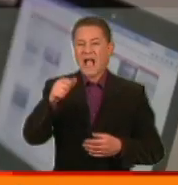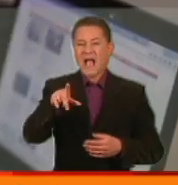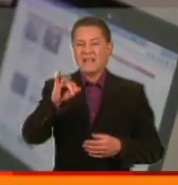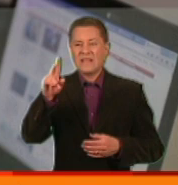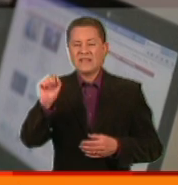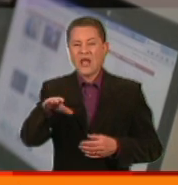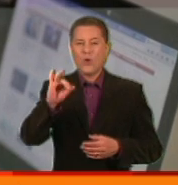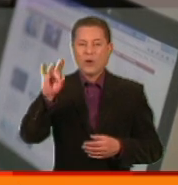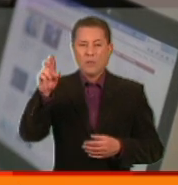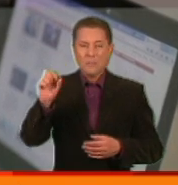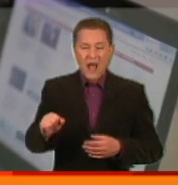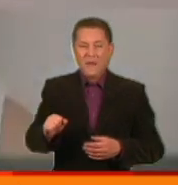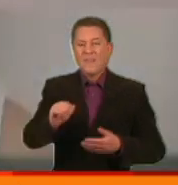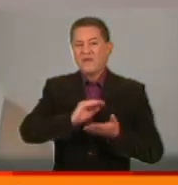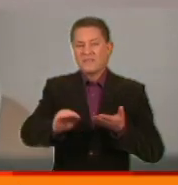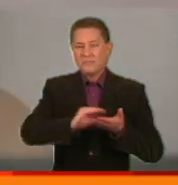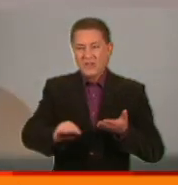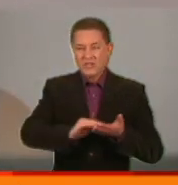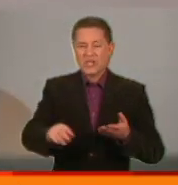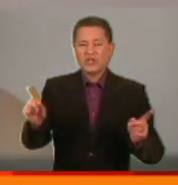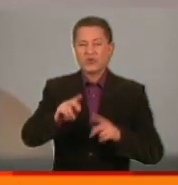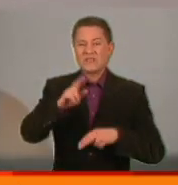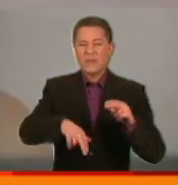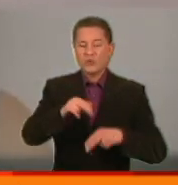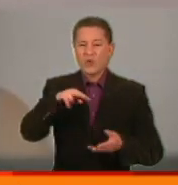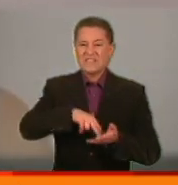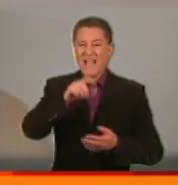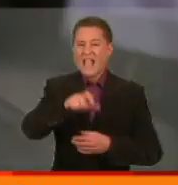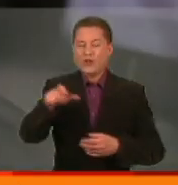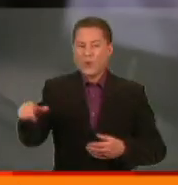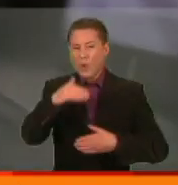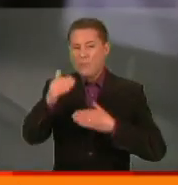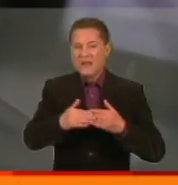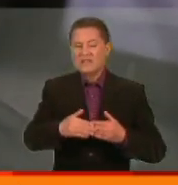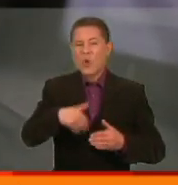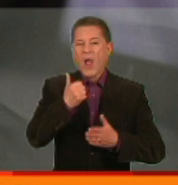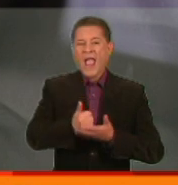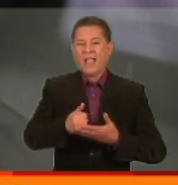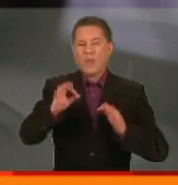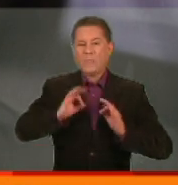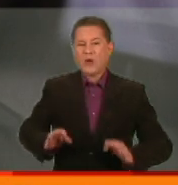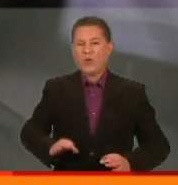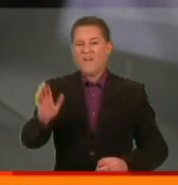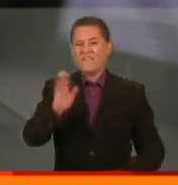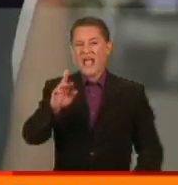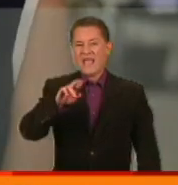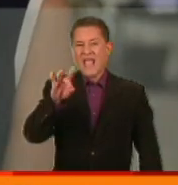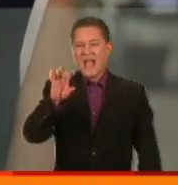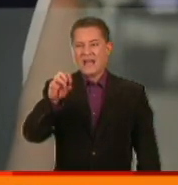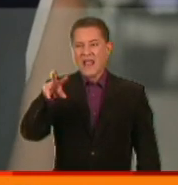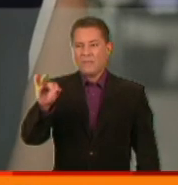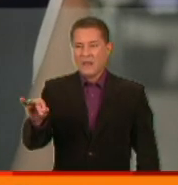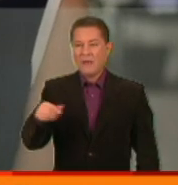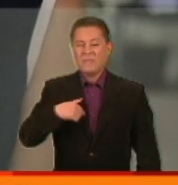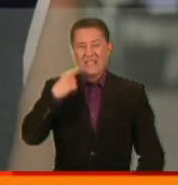Корба. У свій жістатті пише, за забудовою сіного стоять люди, близькі до екс-генпрокурора Віталія Ярем. Він,